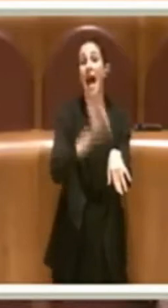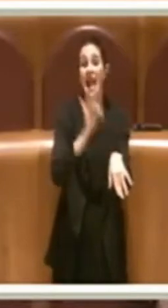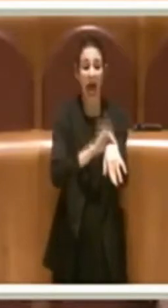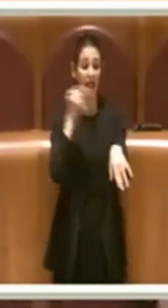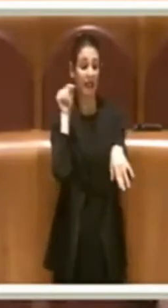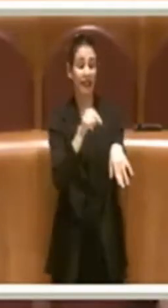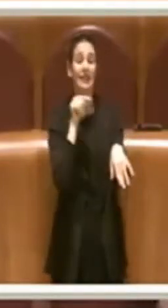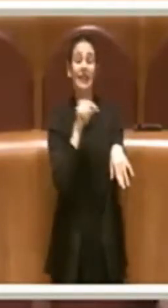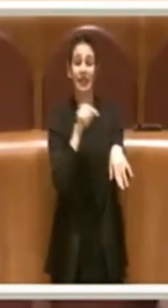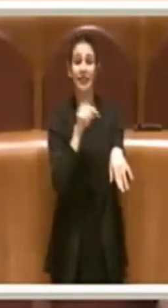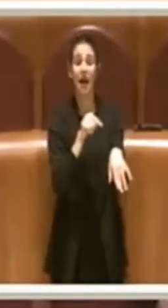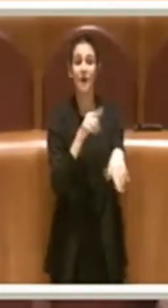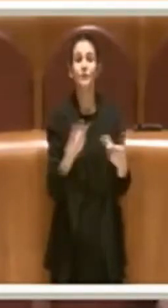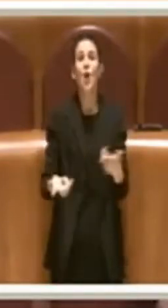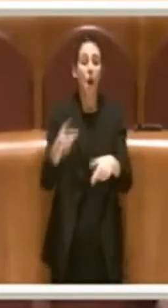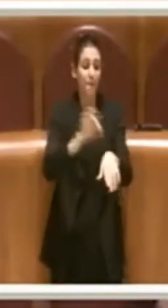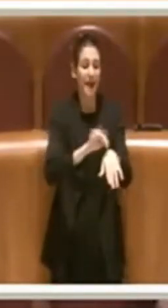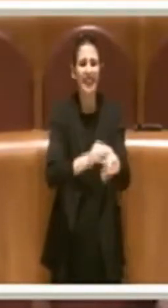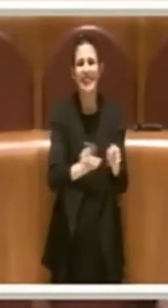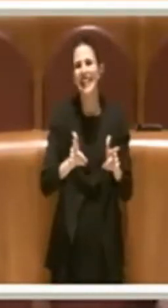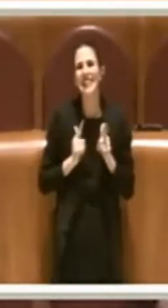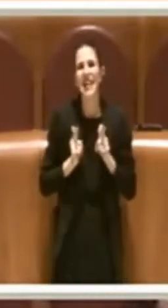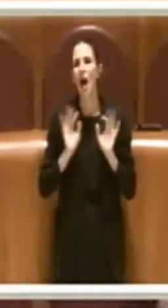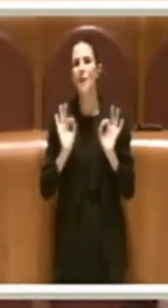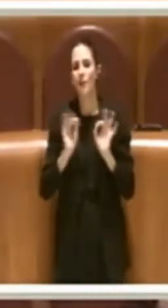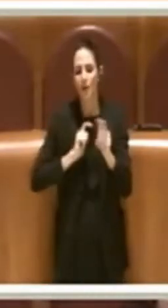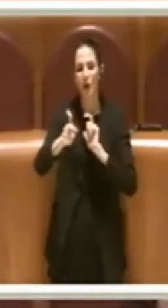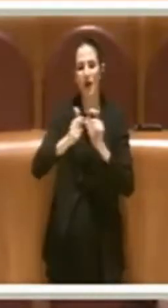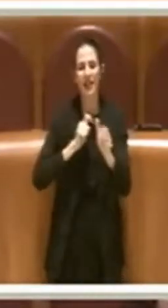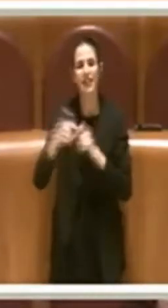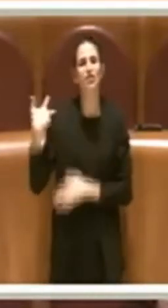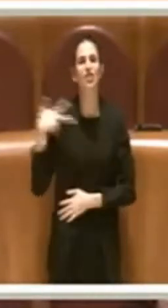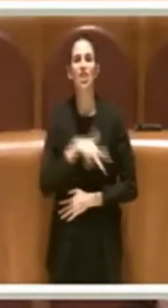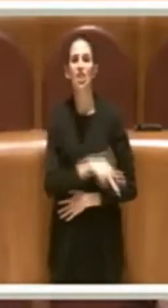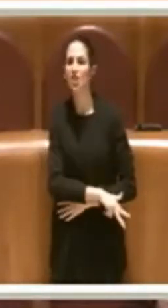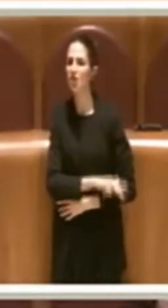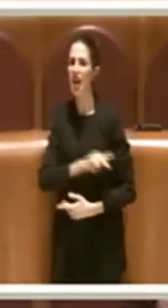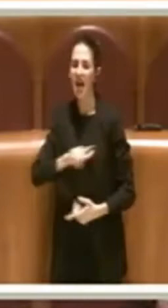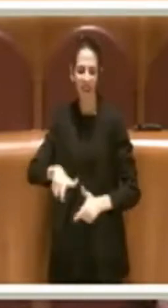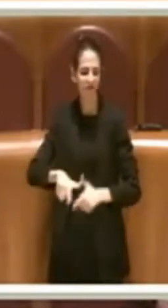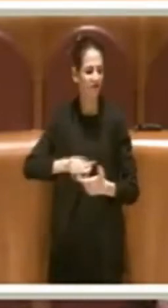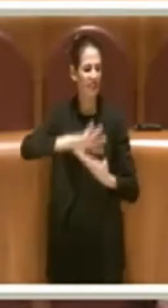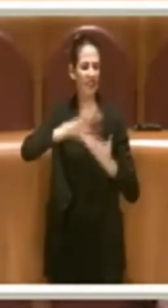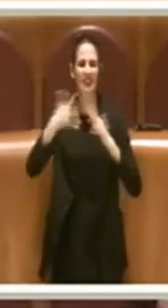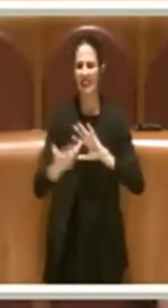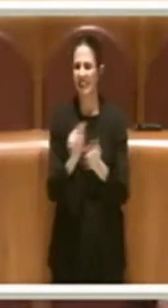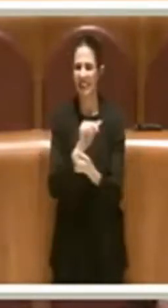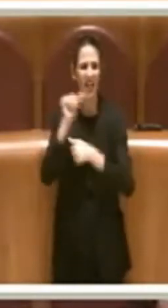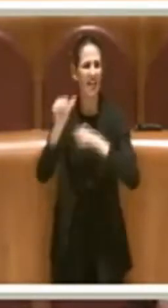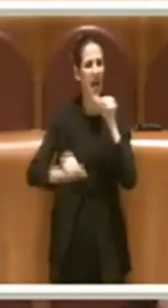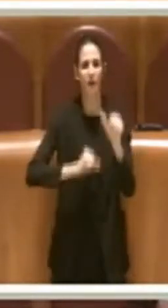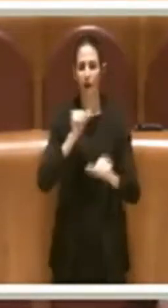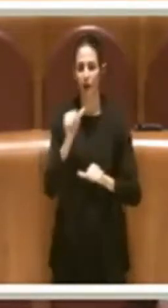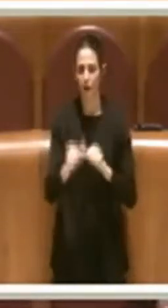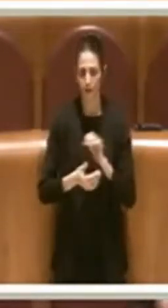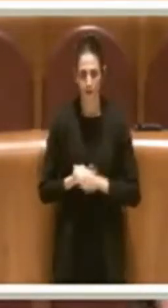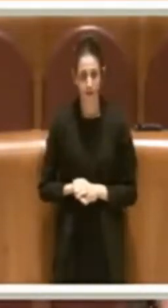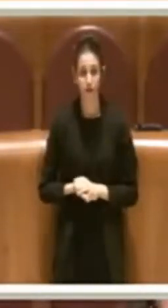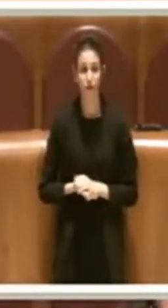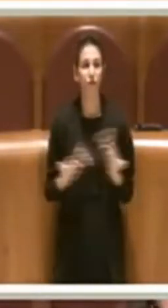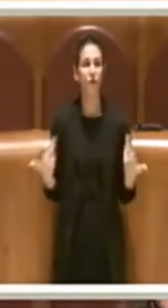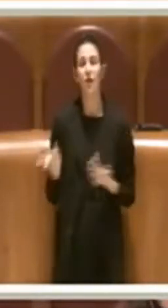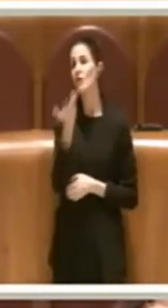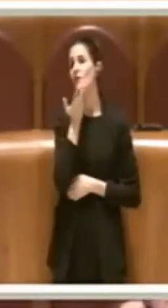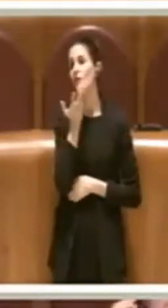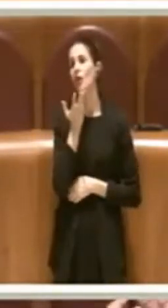Influenza e altera le relazioni sociali e la quotidianità delle persone che cadono in questa patologia. Faccio dei